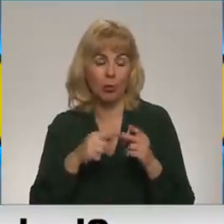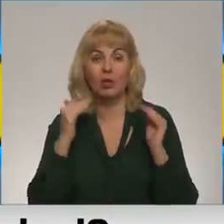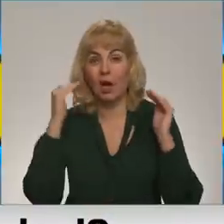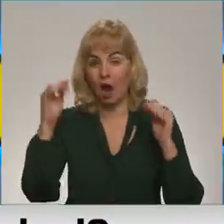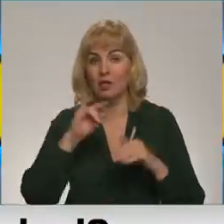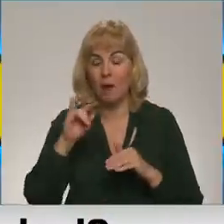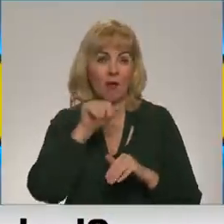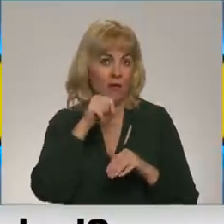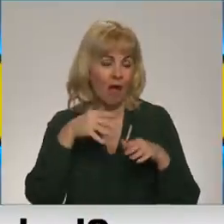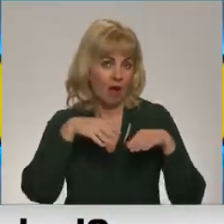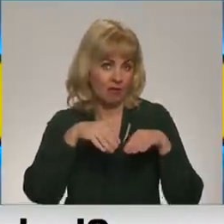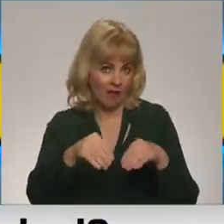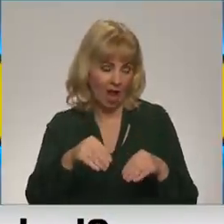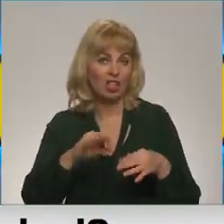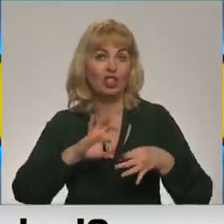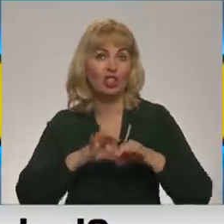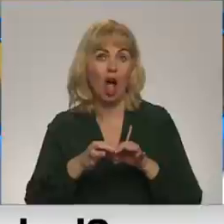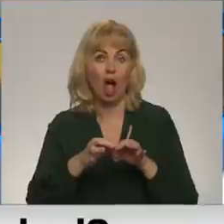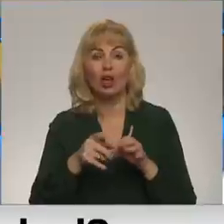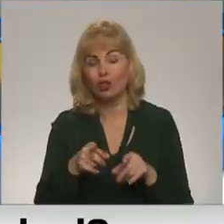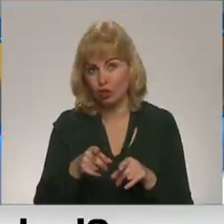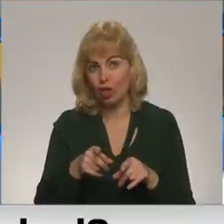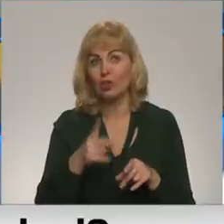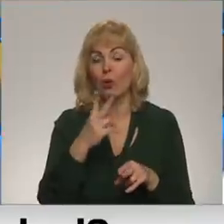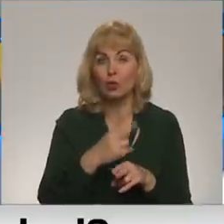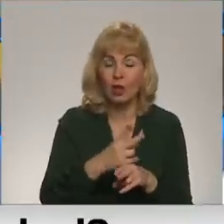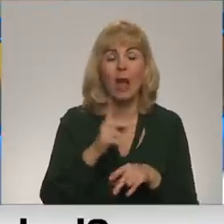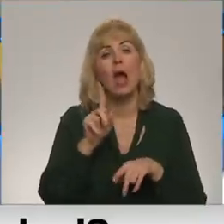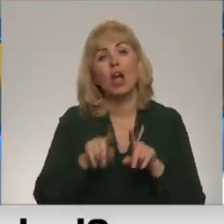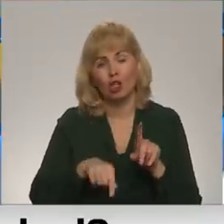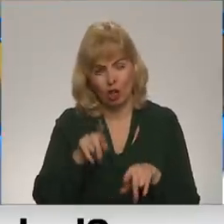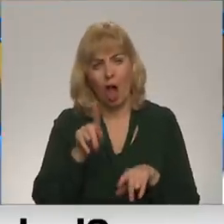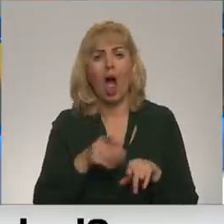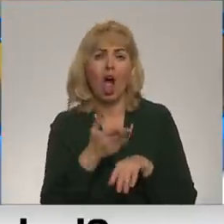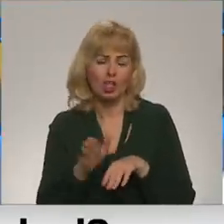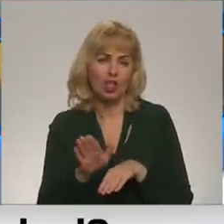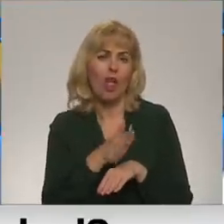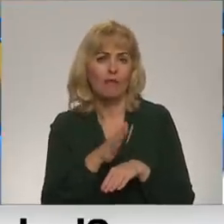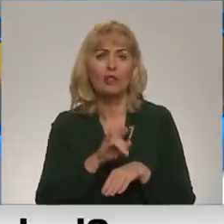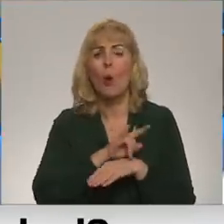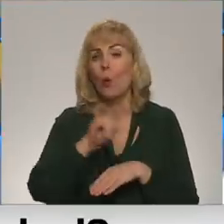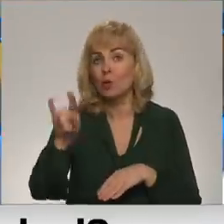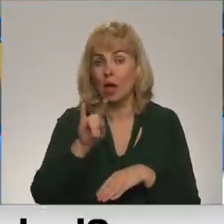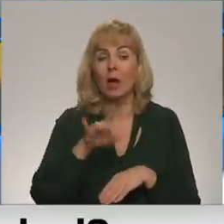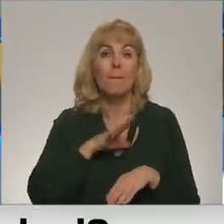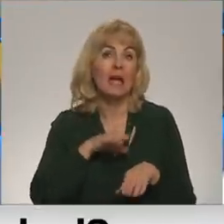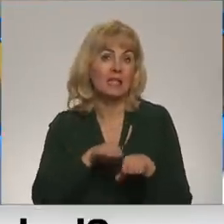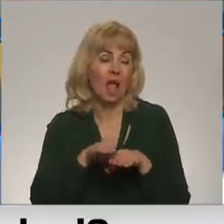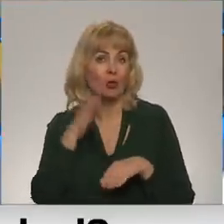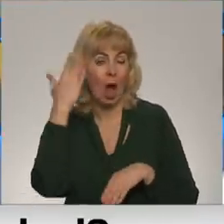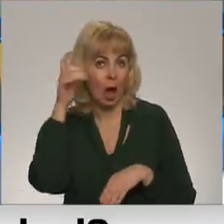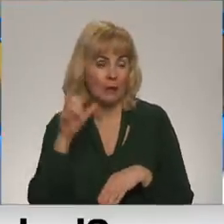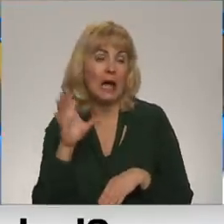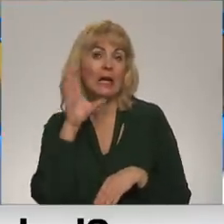spējīgi veikt sarežģītas operācijas. Atseviešu uzladojumi, jā, bet tās spējas salīdzinājums, ar ko amerikāņi